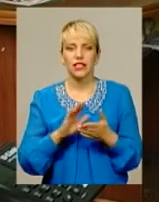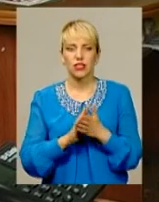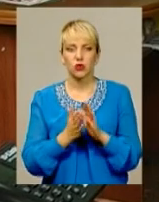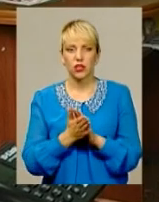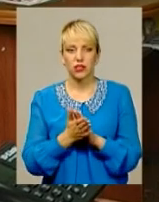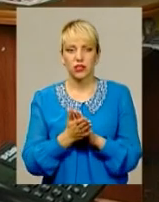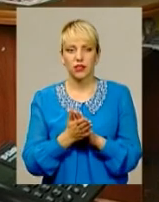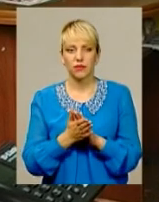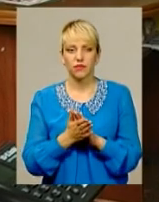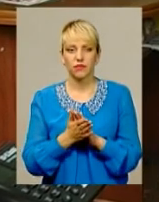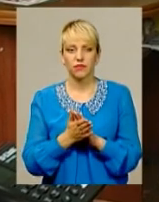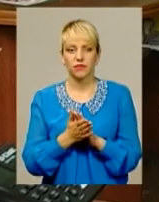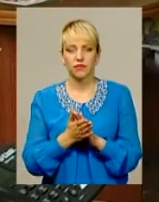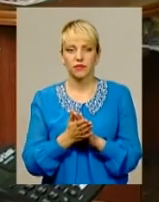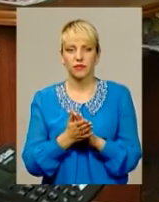консіль?